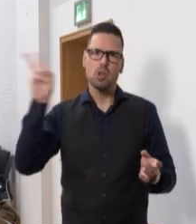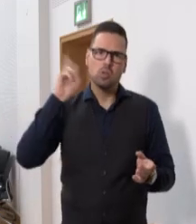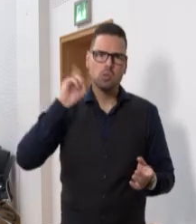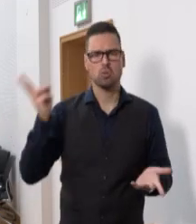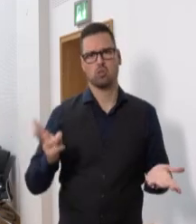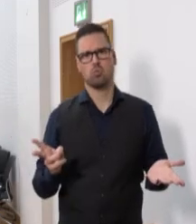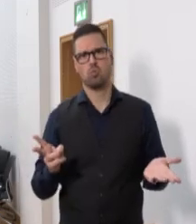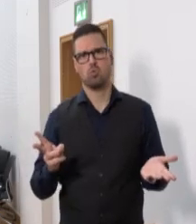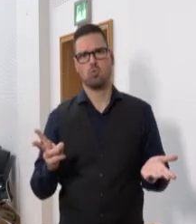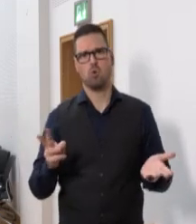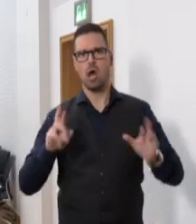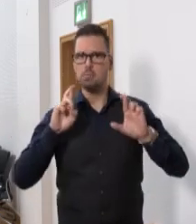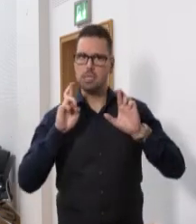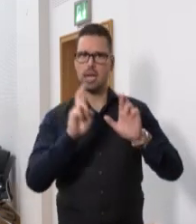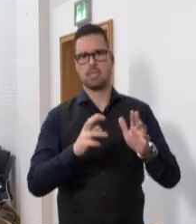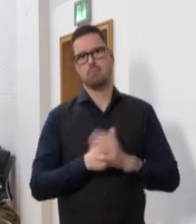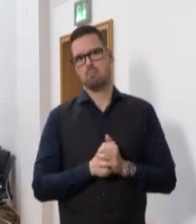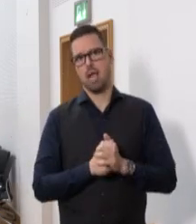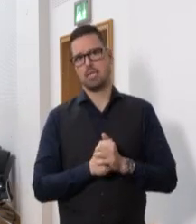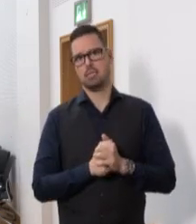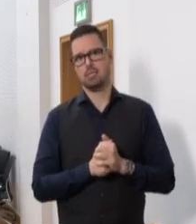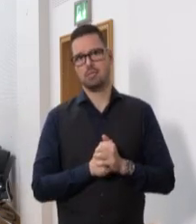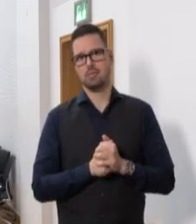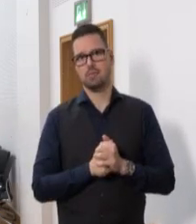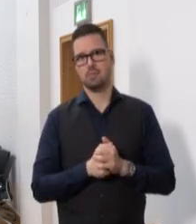Wertschätzung zu tun. Aber das sind Fremdwörter für Sie.